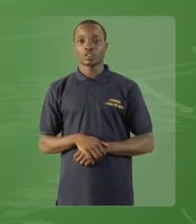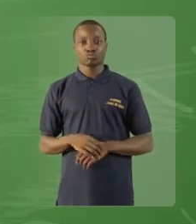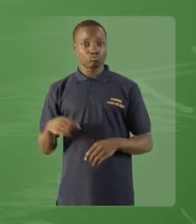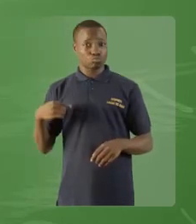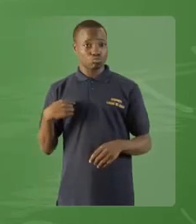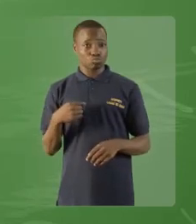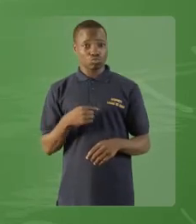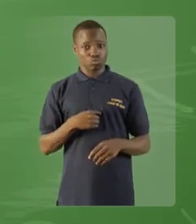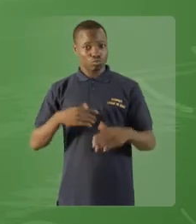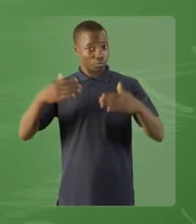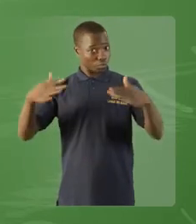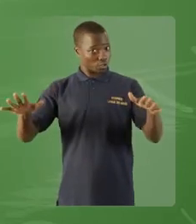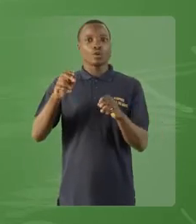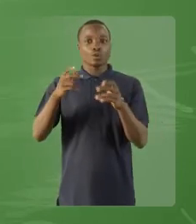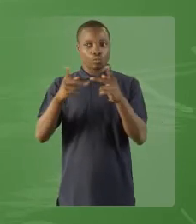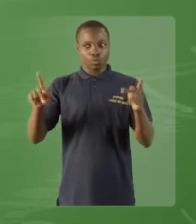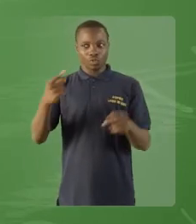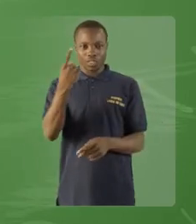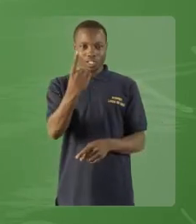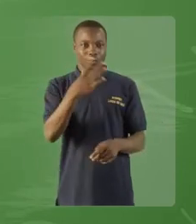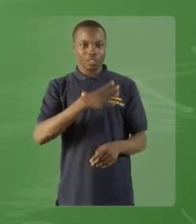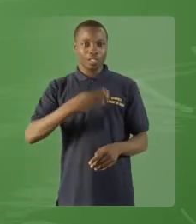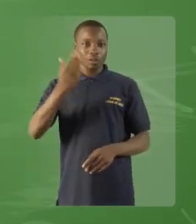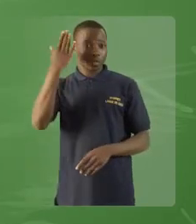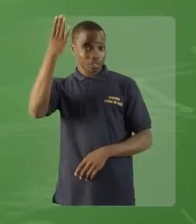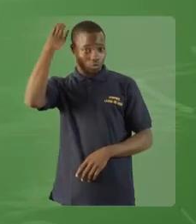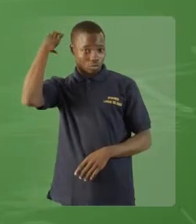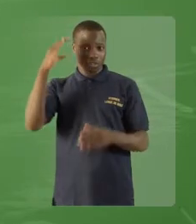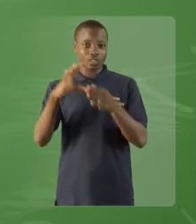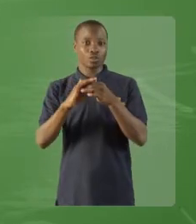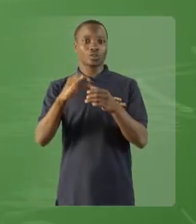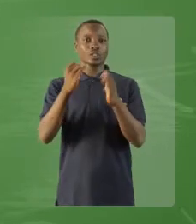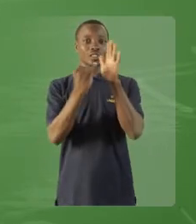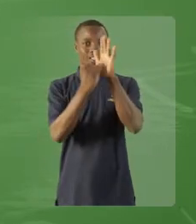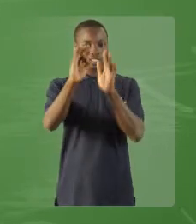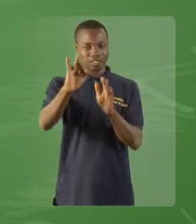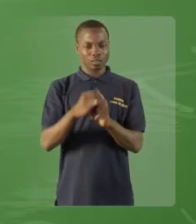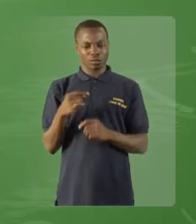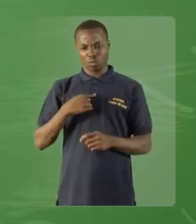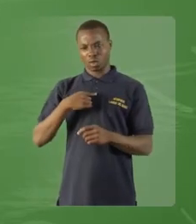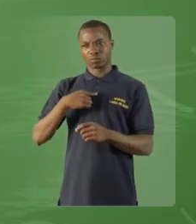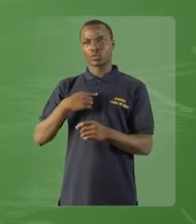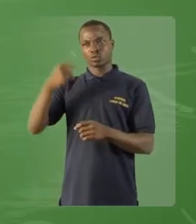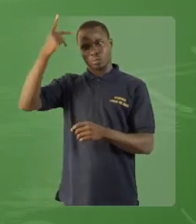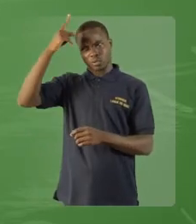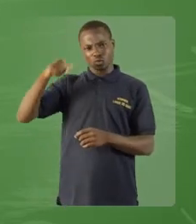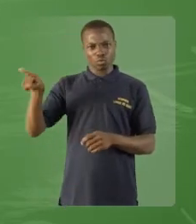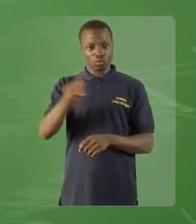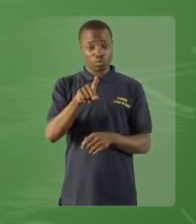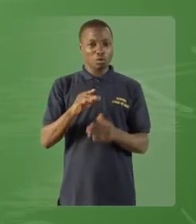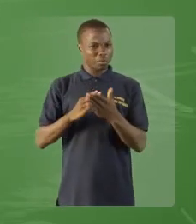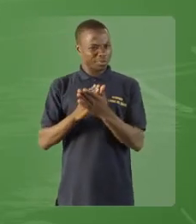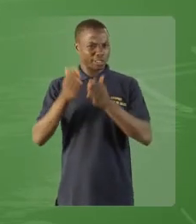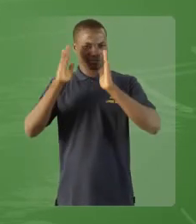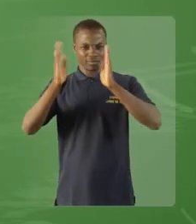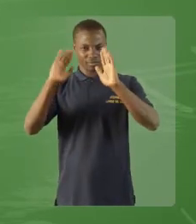proposition indépendante et le passé composé de l'indicatif. J'espère bien que vous avez bien